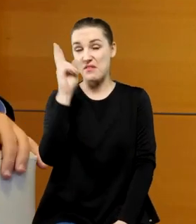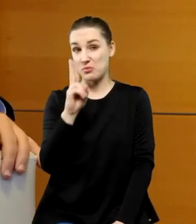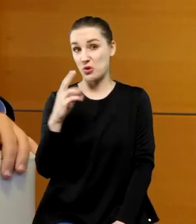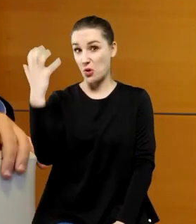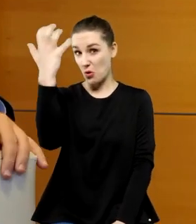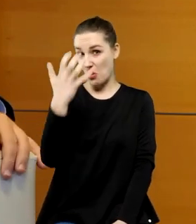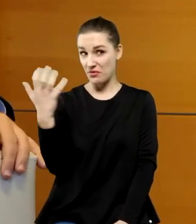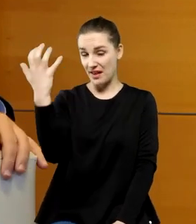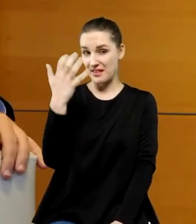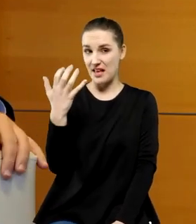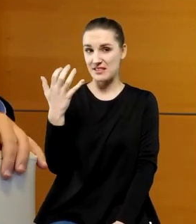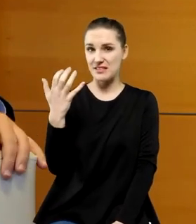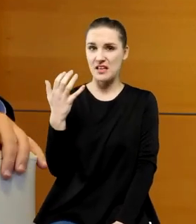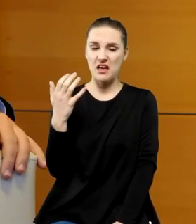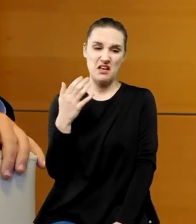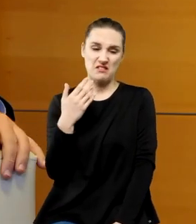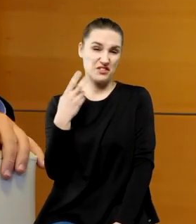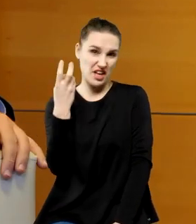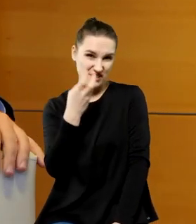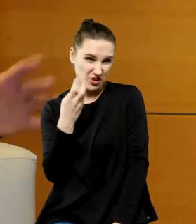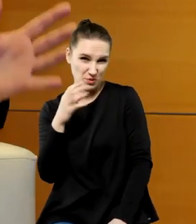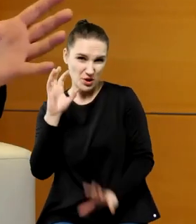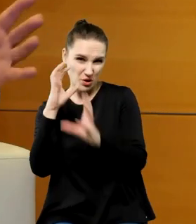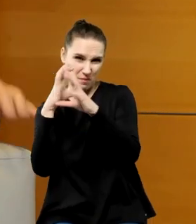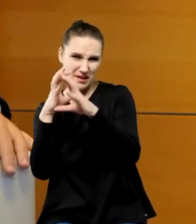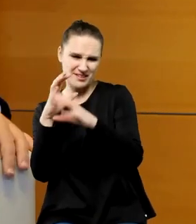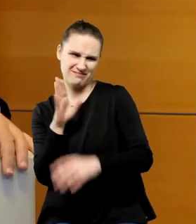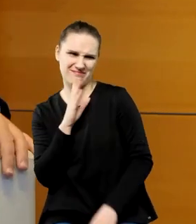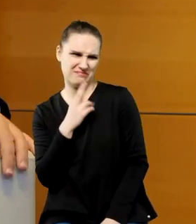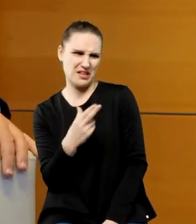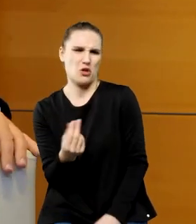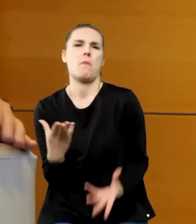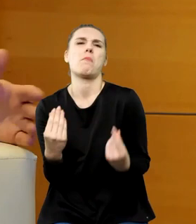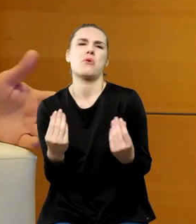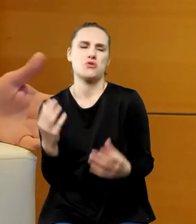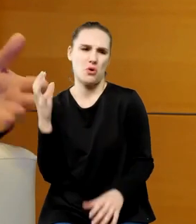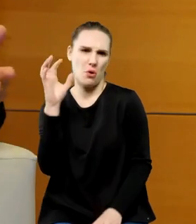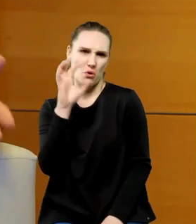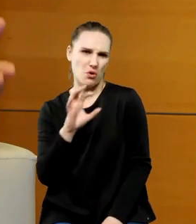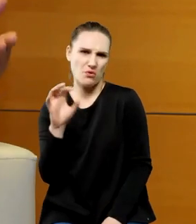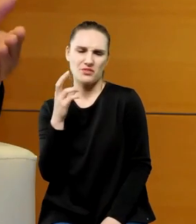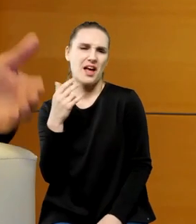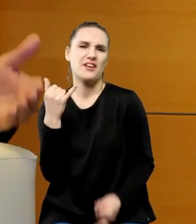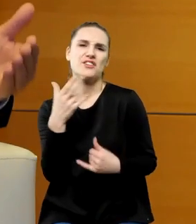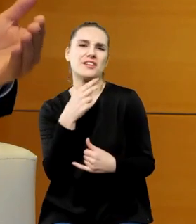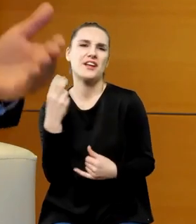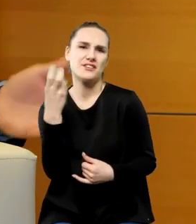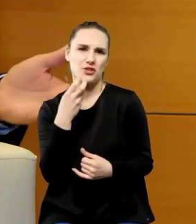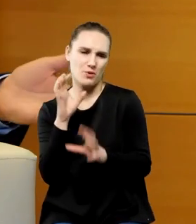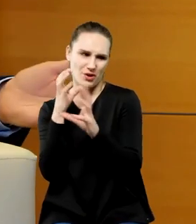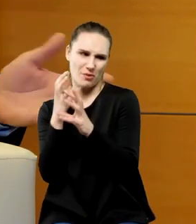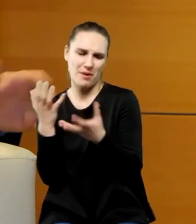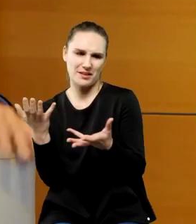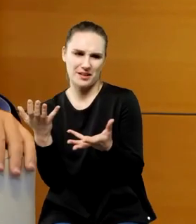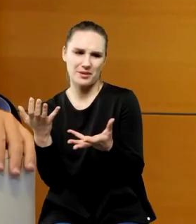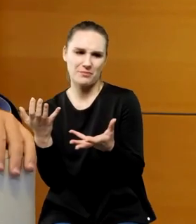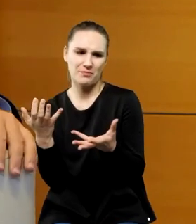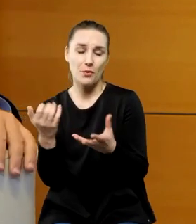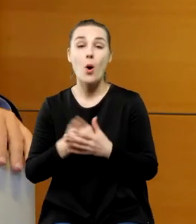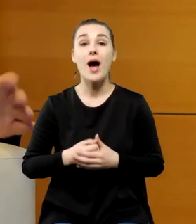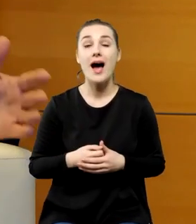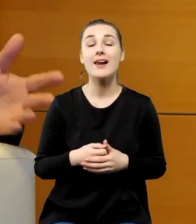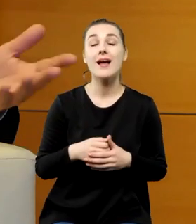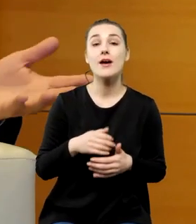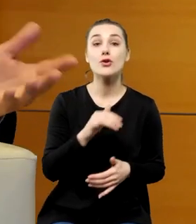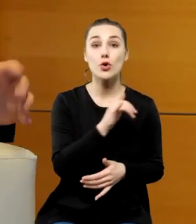nie interesuje się Kopernikiem chyba to nie wiem dlaczego ogląda ale fantastycznym ponadczasowym skutkiem tej rocznicy